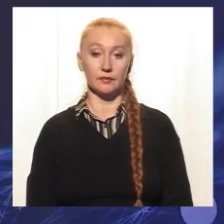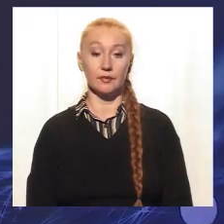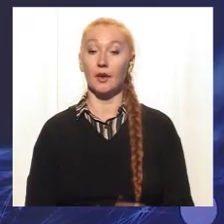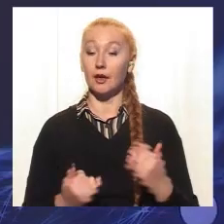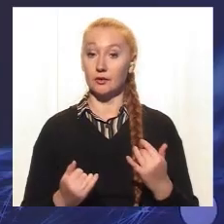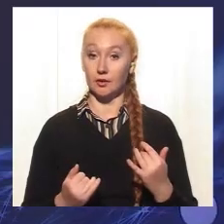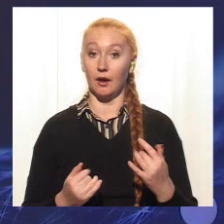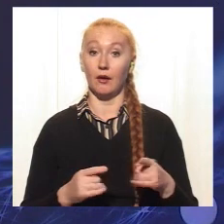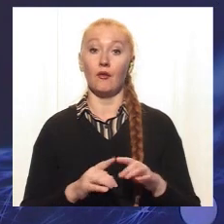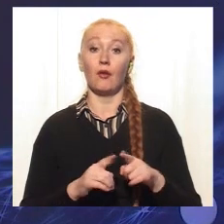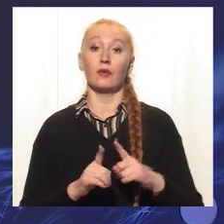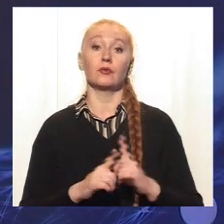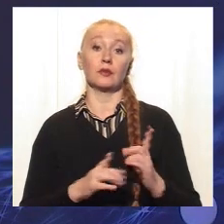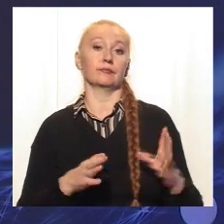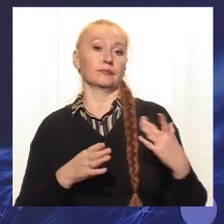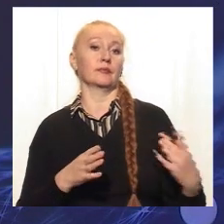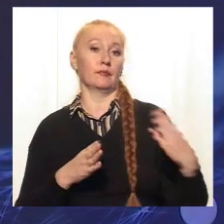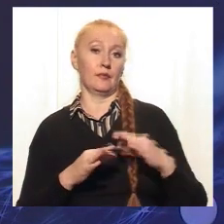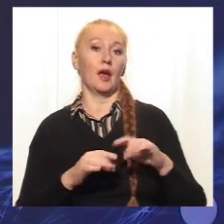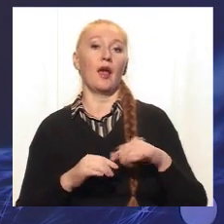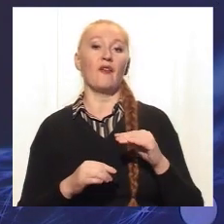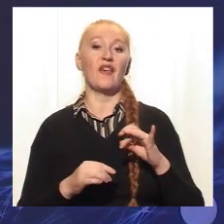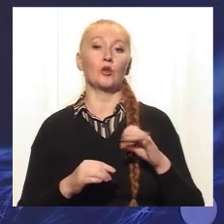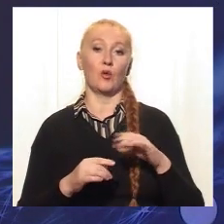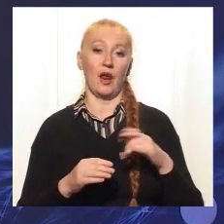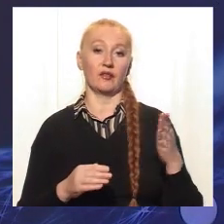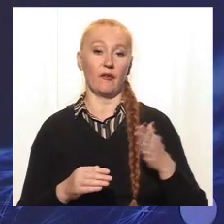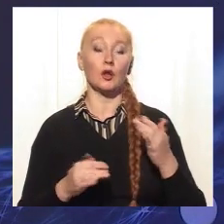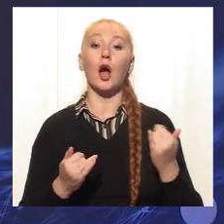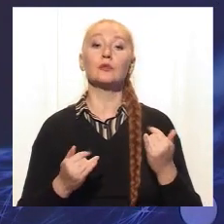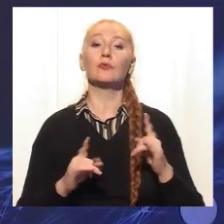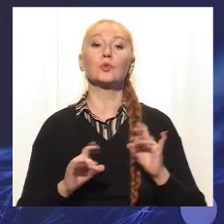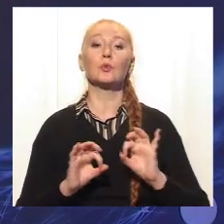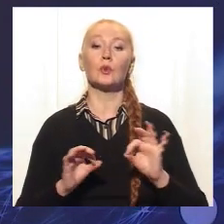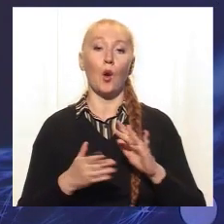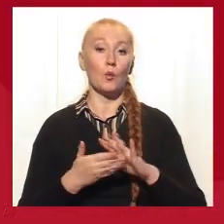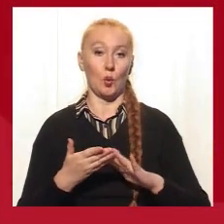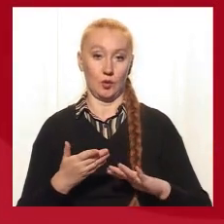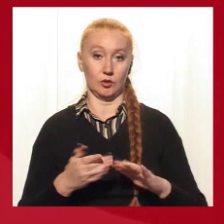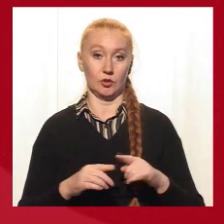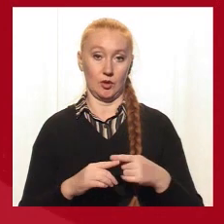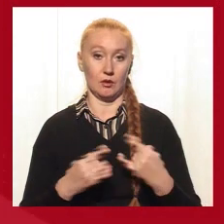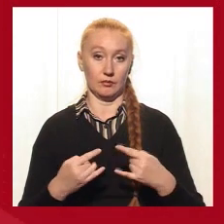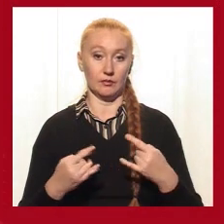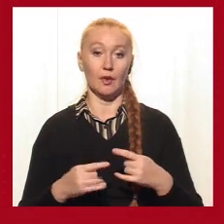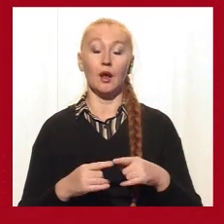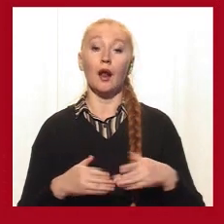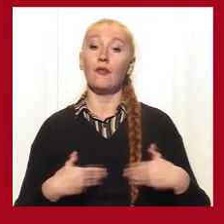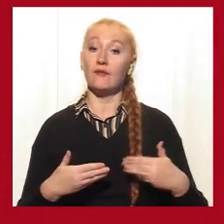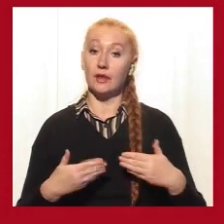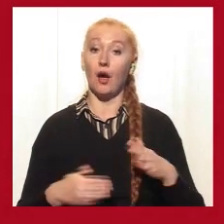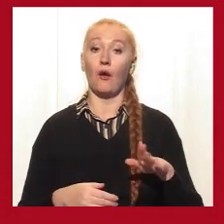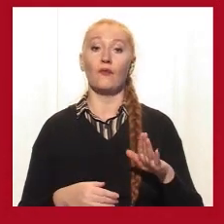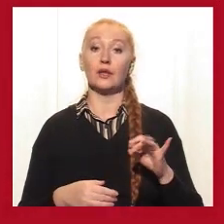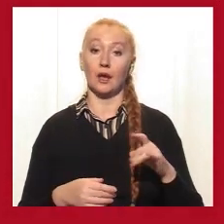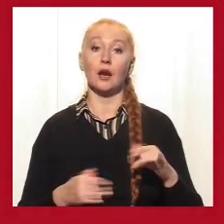Зараз до ефіру доєдналася Олена Федоренко. Розкажи, будь ласка, про що сьогодні говоритимете у продовженні випуску. Вітаю Віталію.